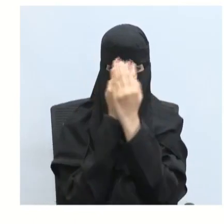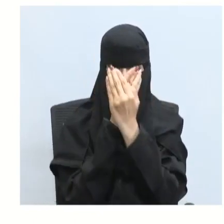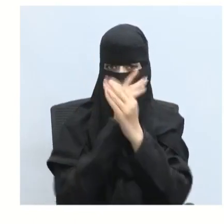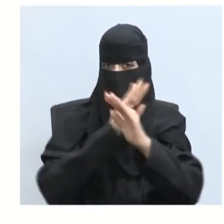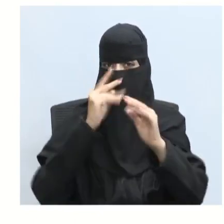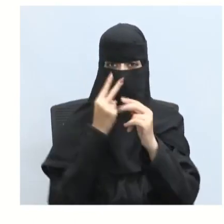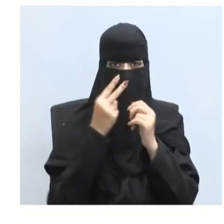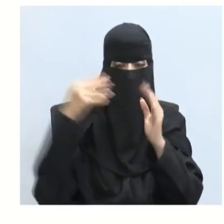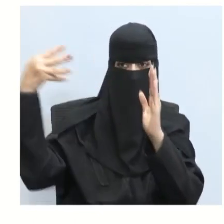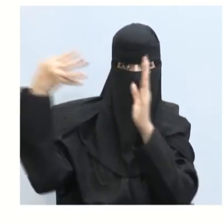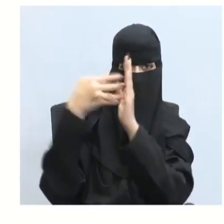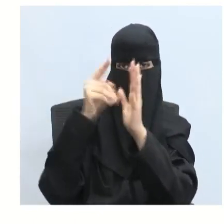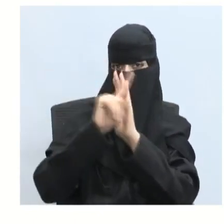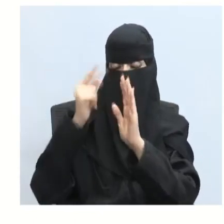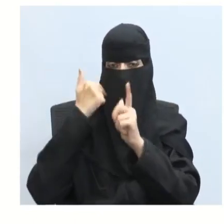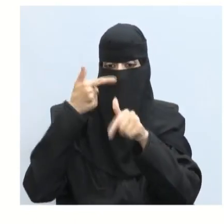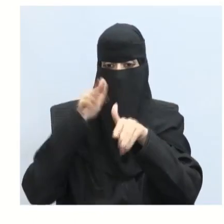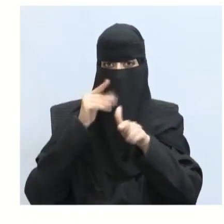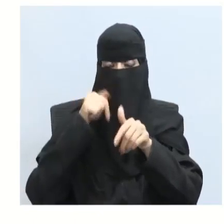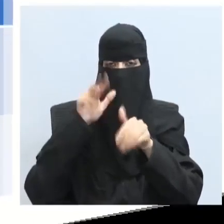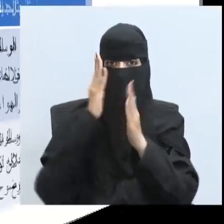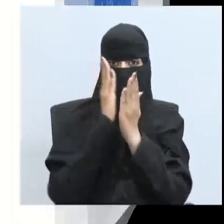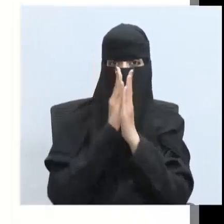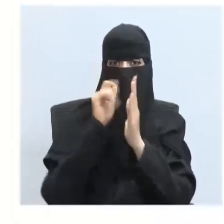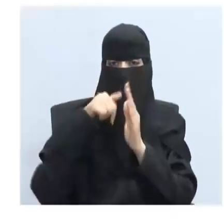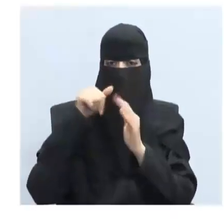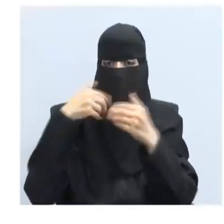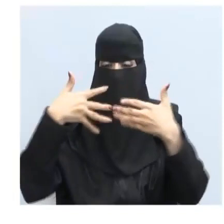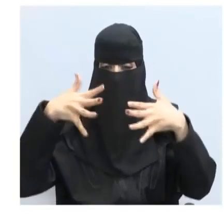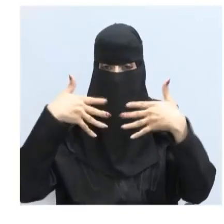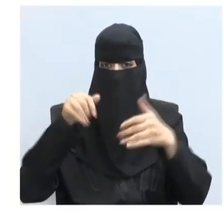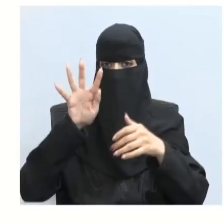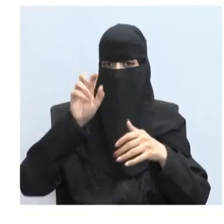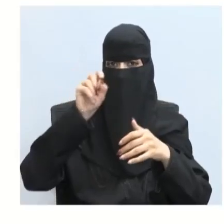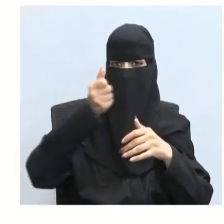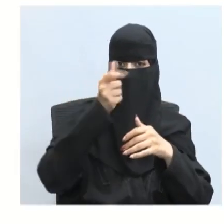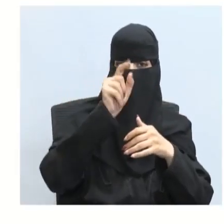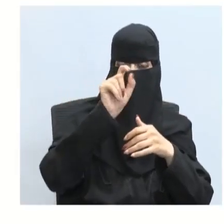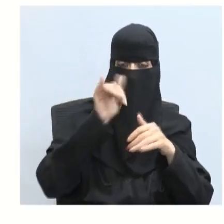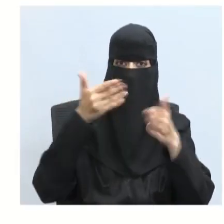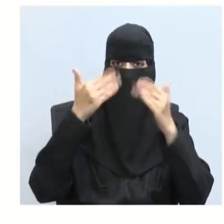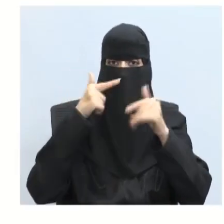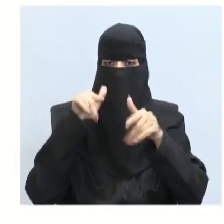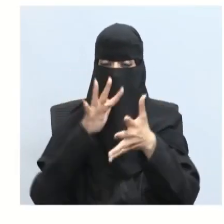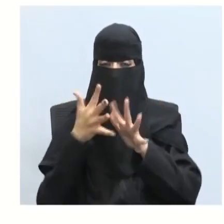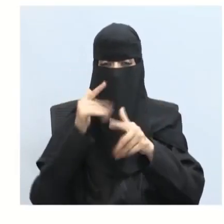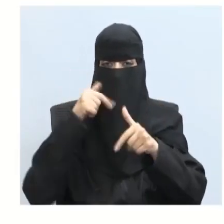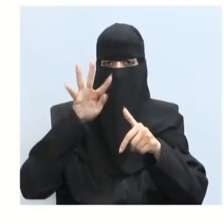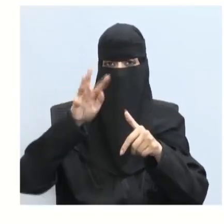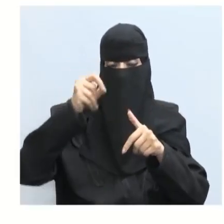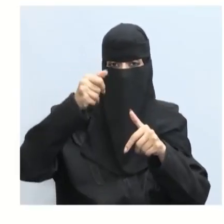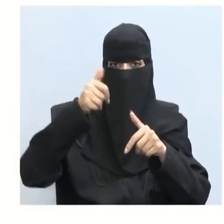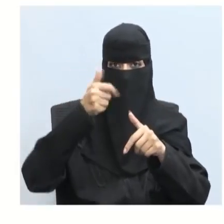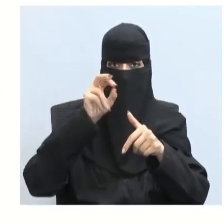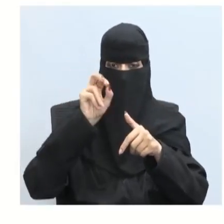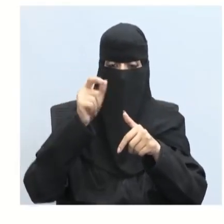الوسط المعتم الوسط الشفاف الوسط شبه الشفاف بعد ذلك